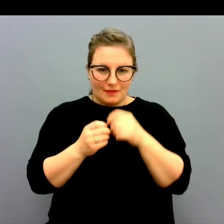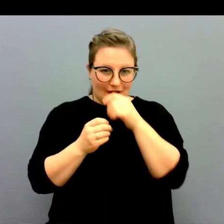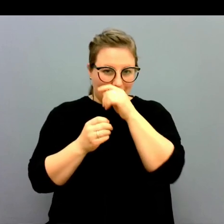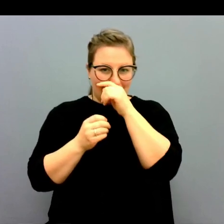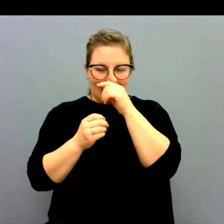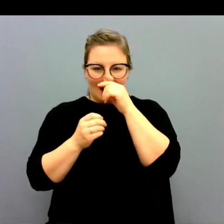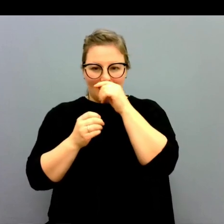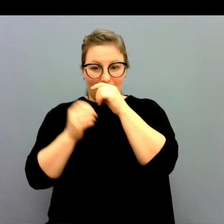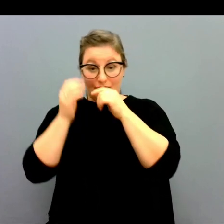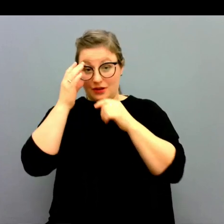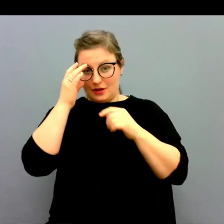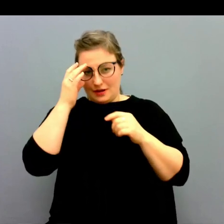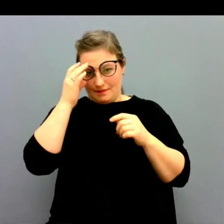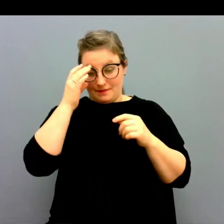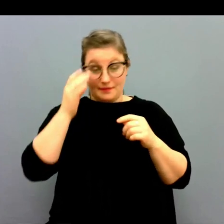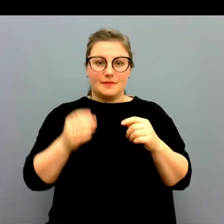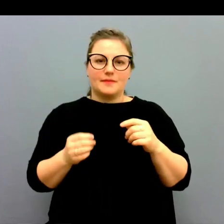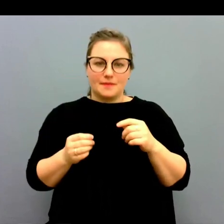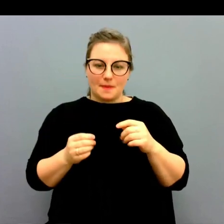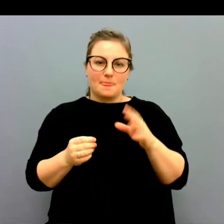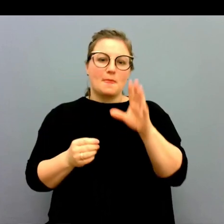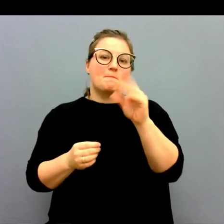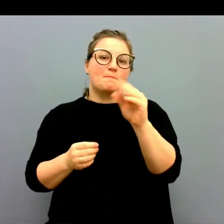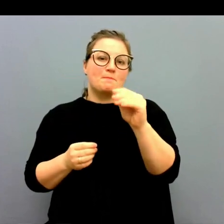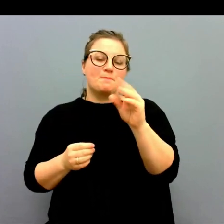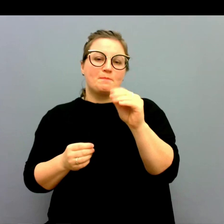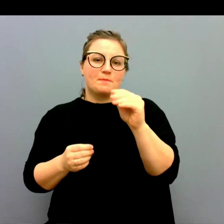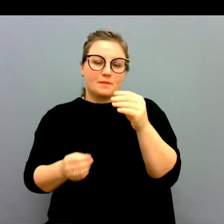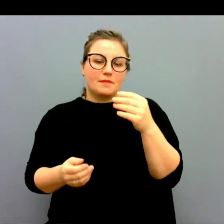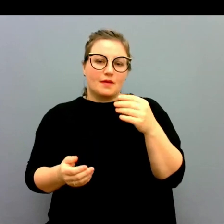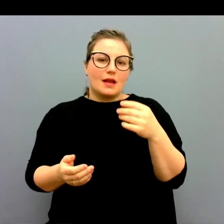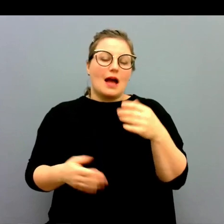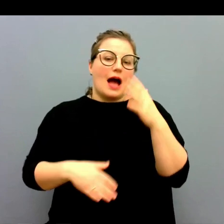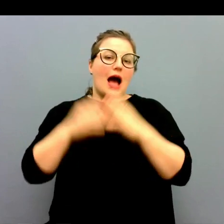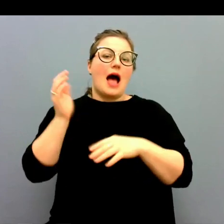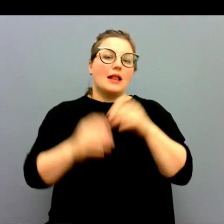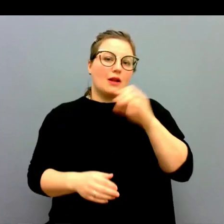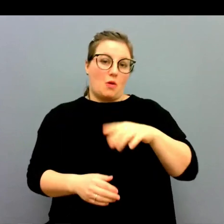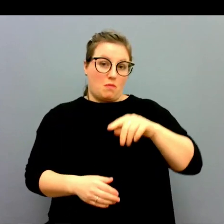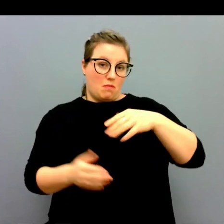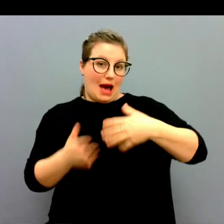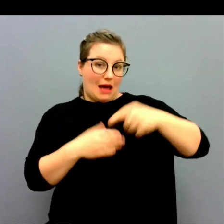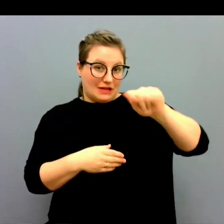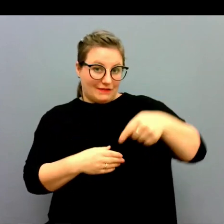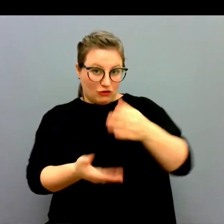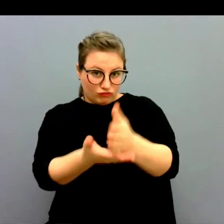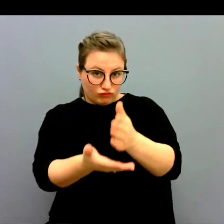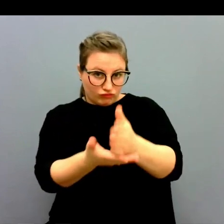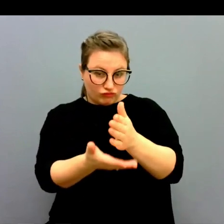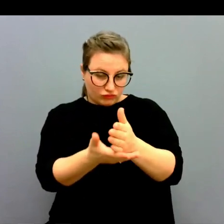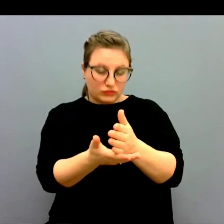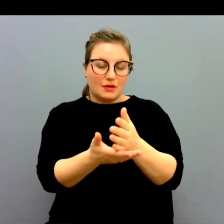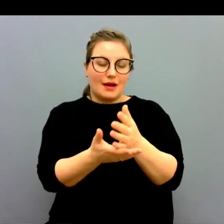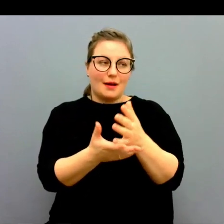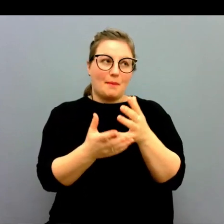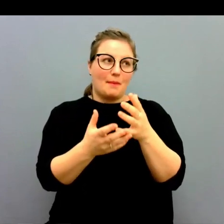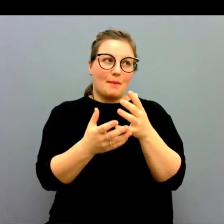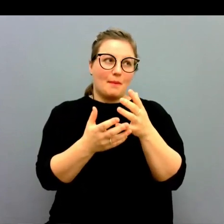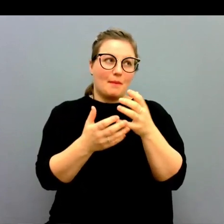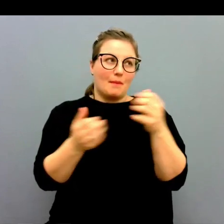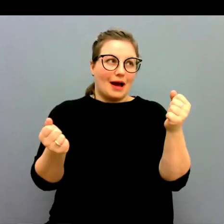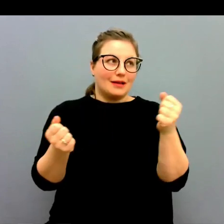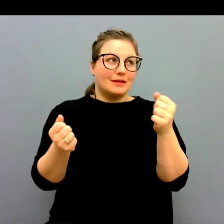Sådär. Nej men som jag var inne på tidigare så tror jag att det till stor del också handlar om arbetsvillkoren. Men den här